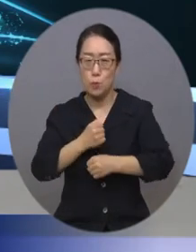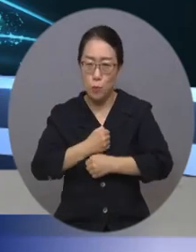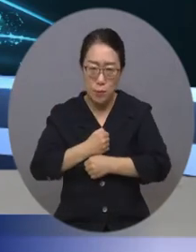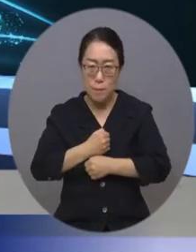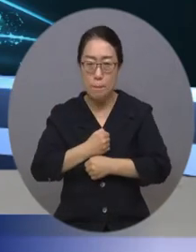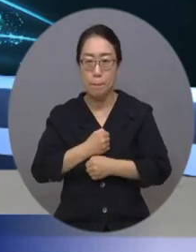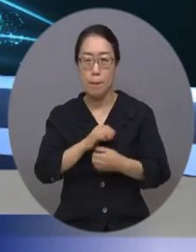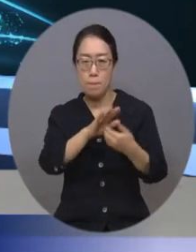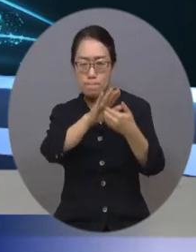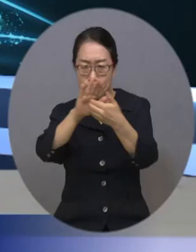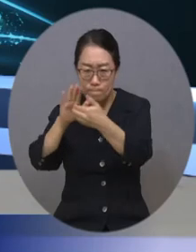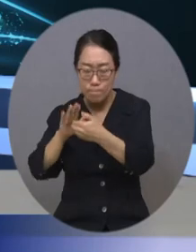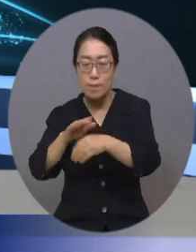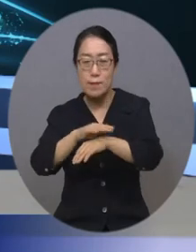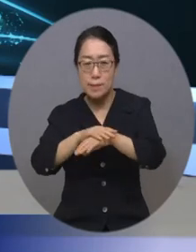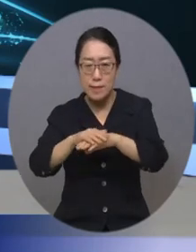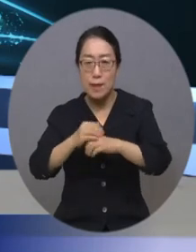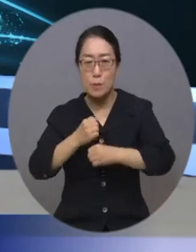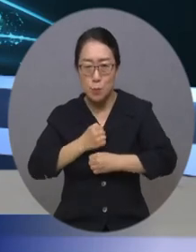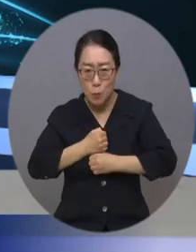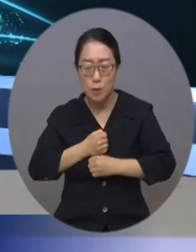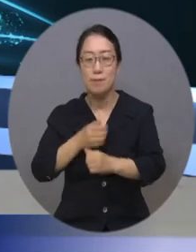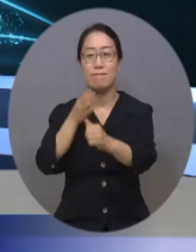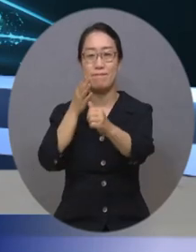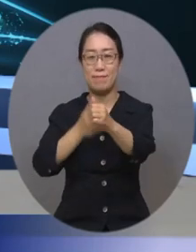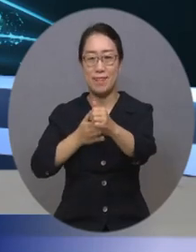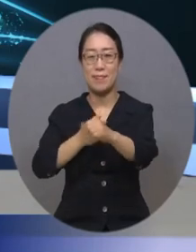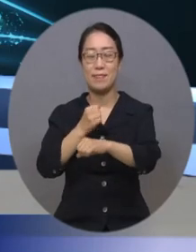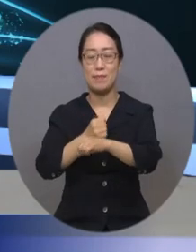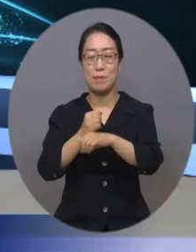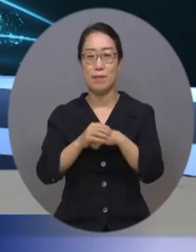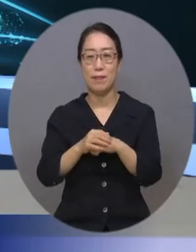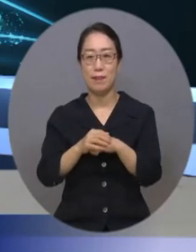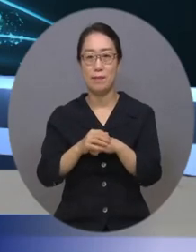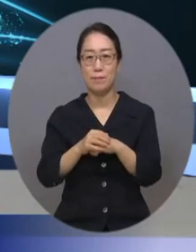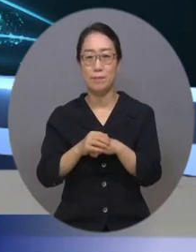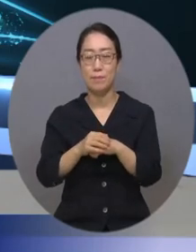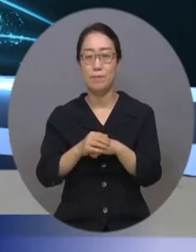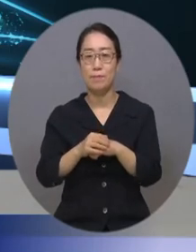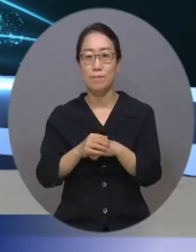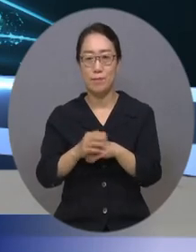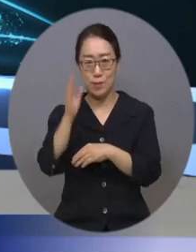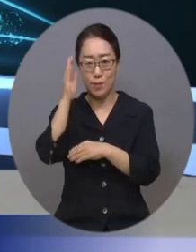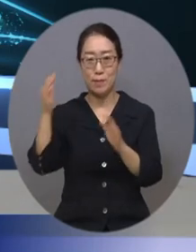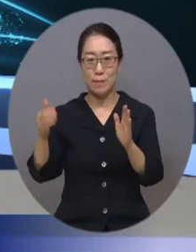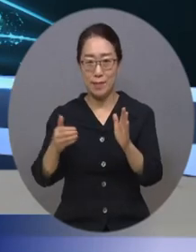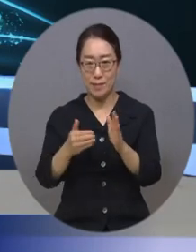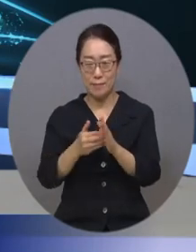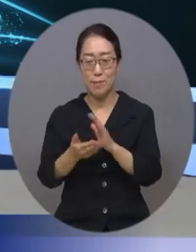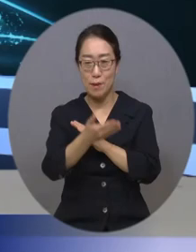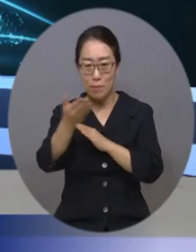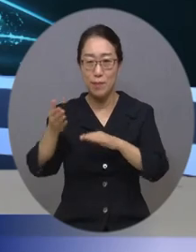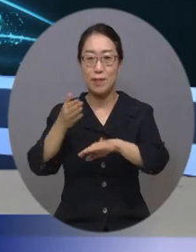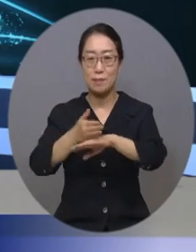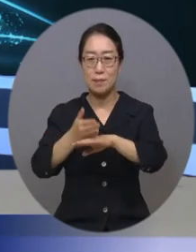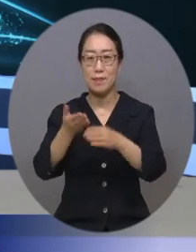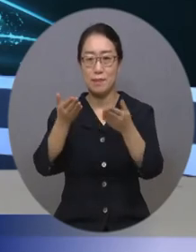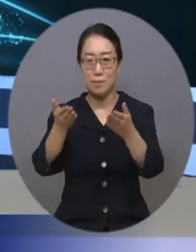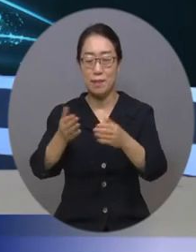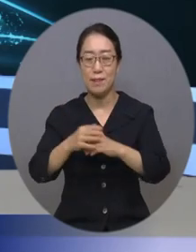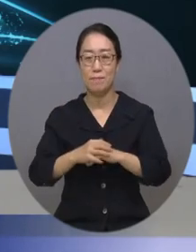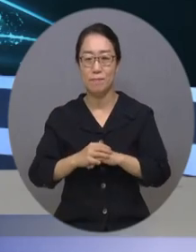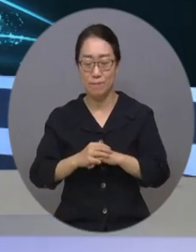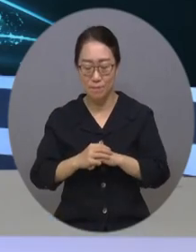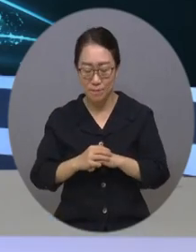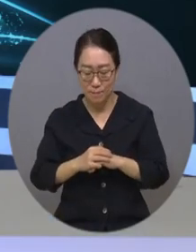방역수칙을 잘 지켜주시기를 당부드립니다. 이상 복지TV 뉴스를 마칩니다. 시청해주신 여러분 고맙습니다.